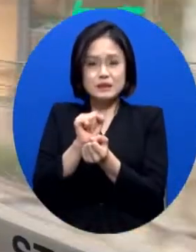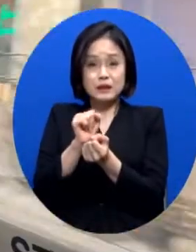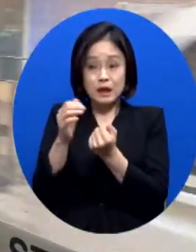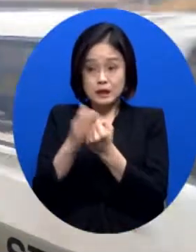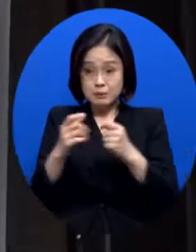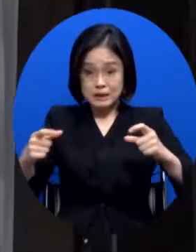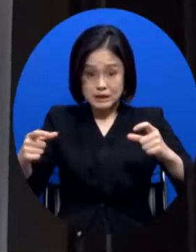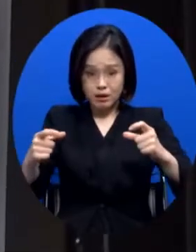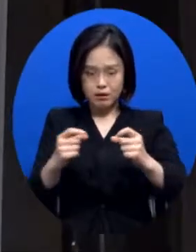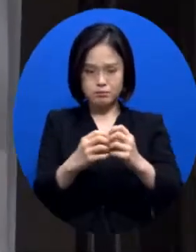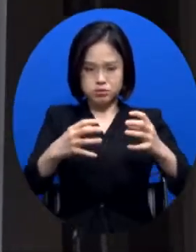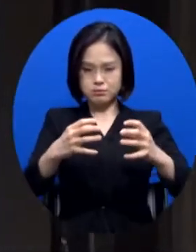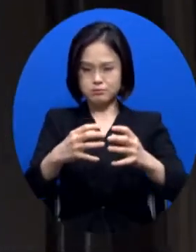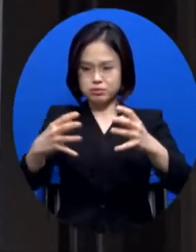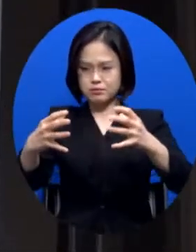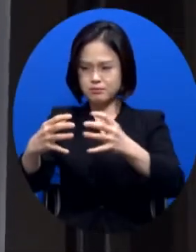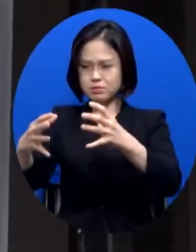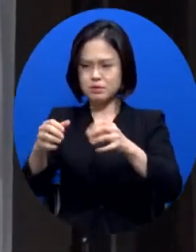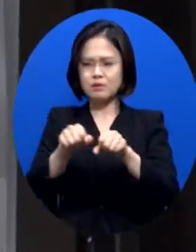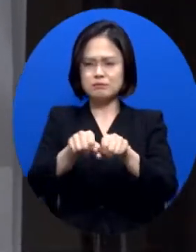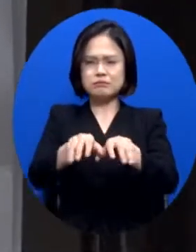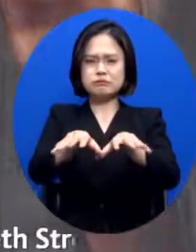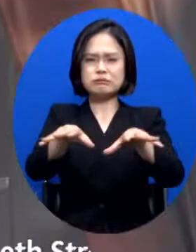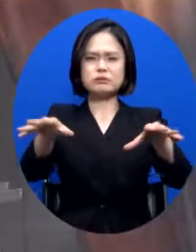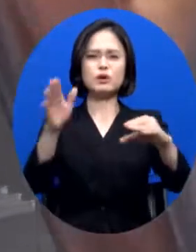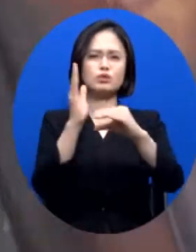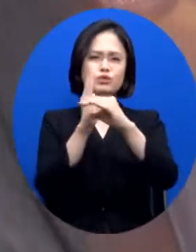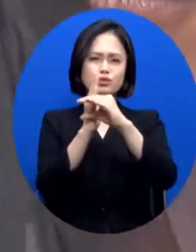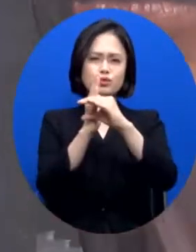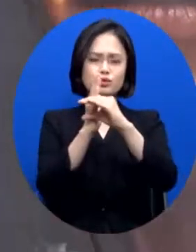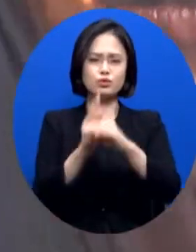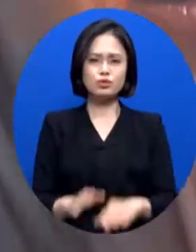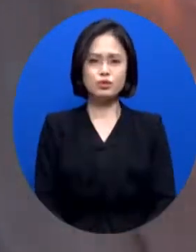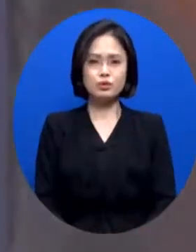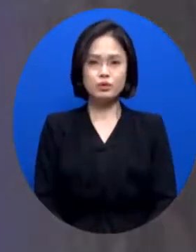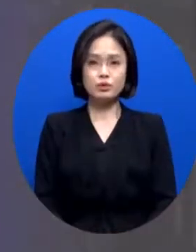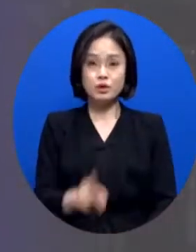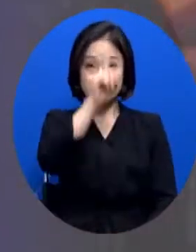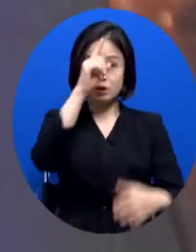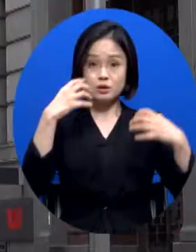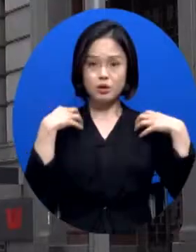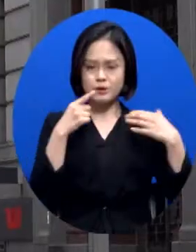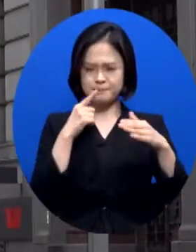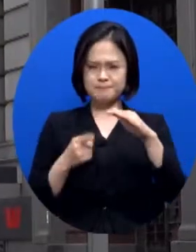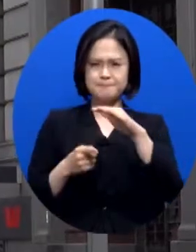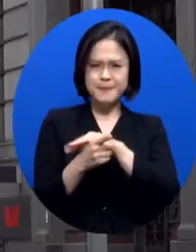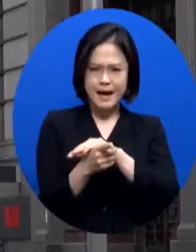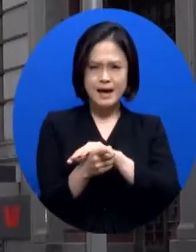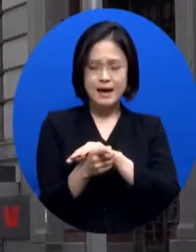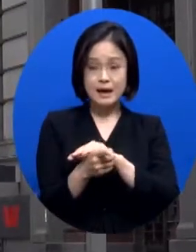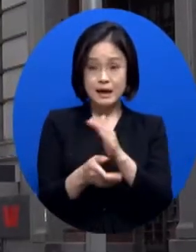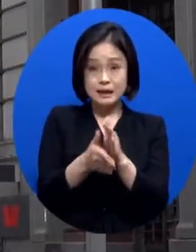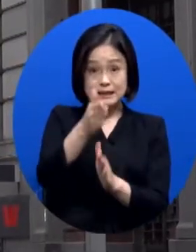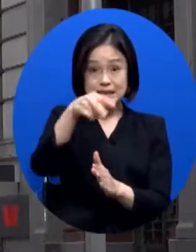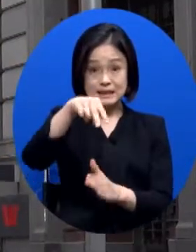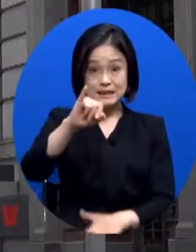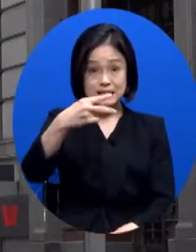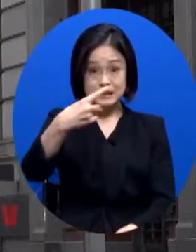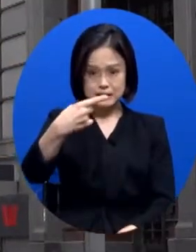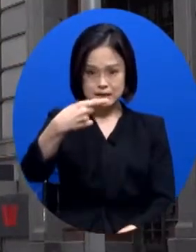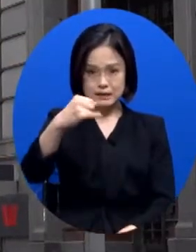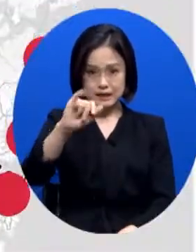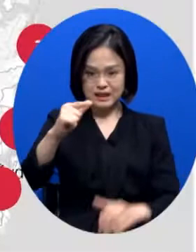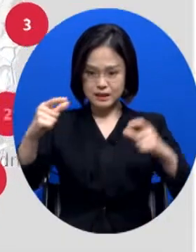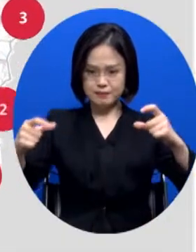곳곳에서 감염자가 속출한 것입니다. 이에 뉴스하우스 웨이즈 주정부는 시드니 일대를 2주 동안 긴급